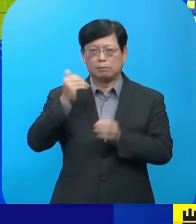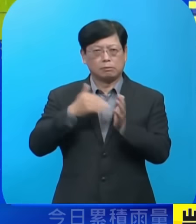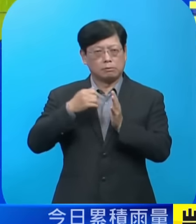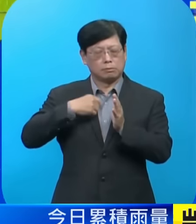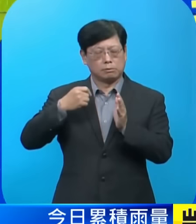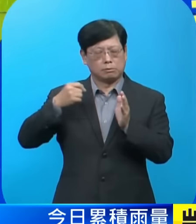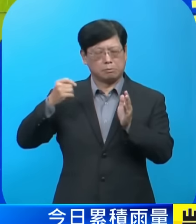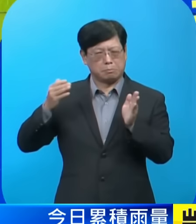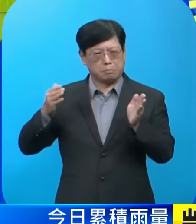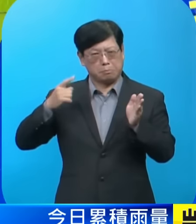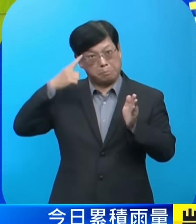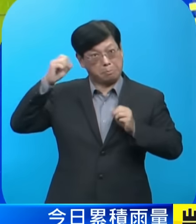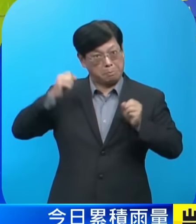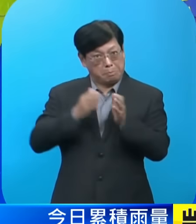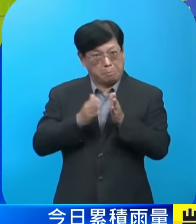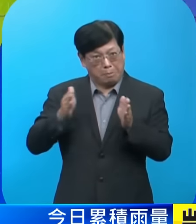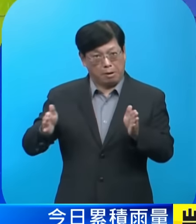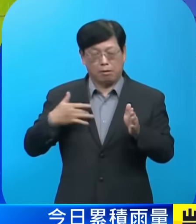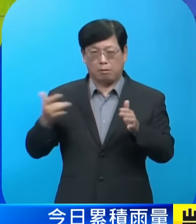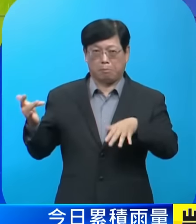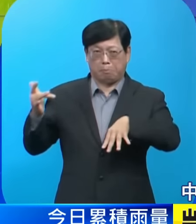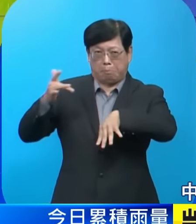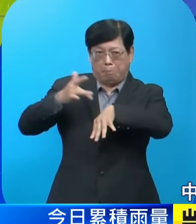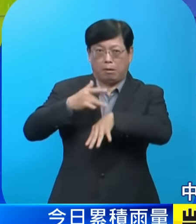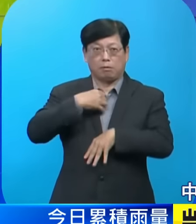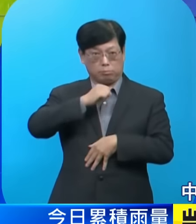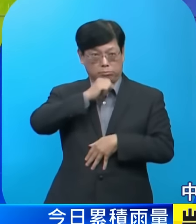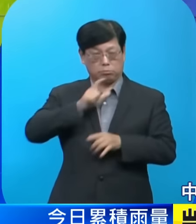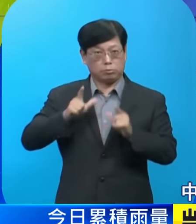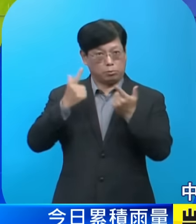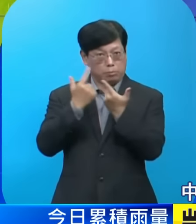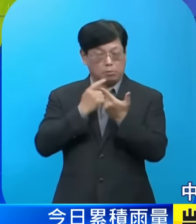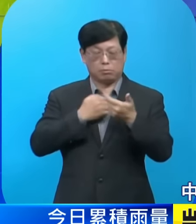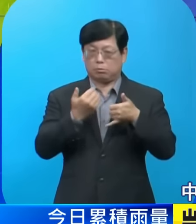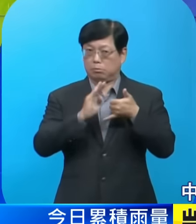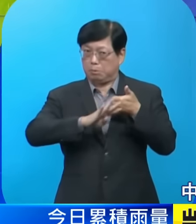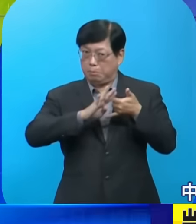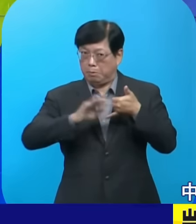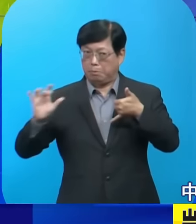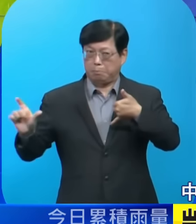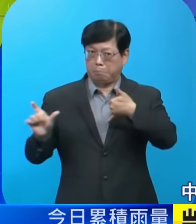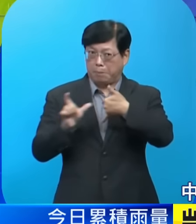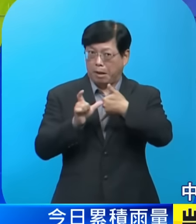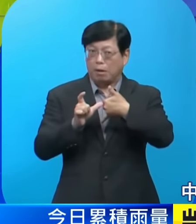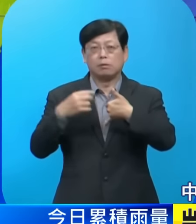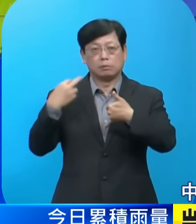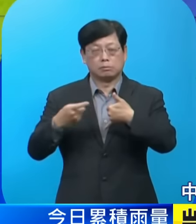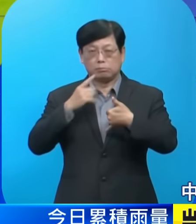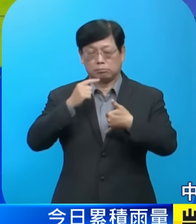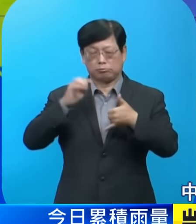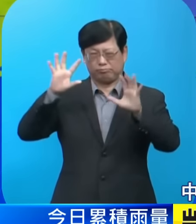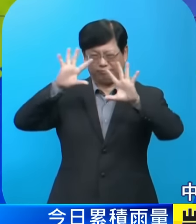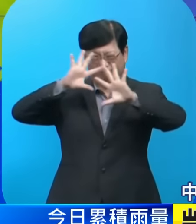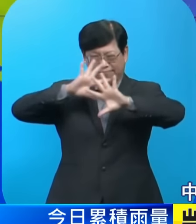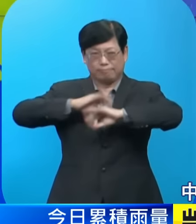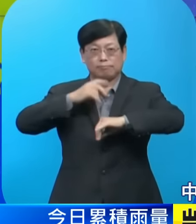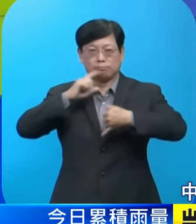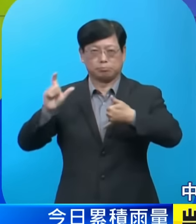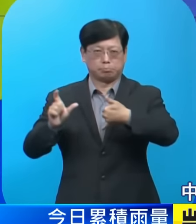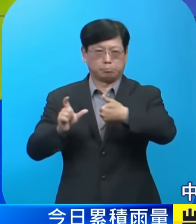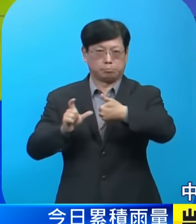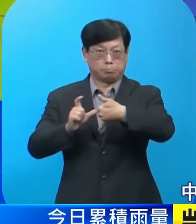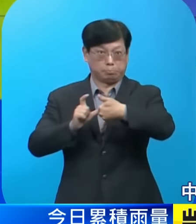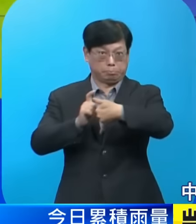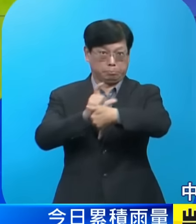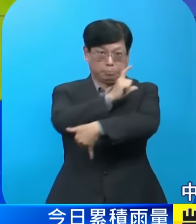到深夜的這段時間會逐漸接觸到台灣的東北部跟東部的沿岸隨後可能在深夜的時候逐漸通過